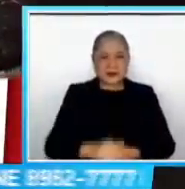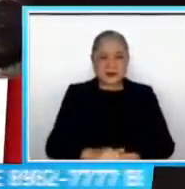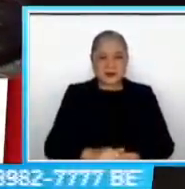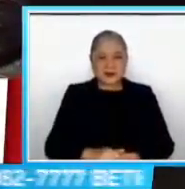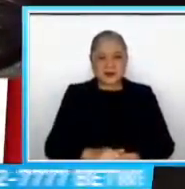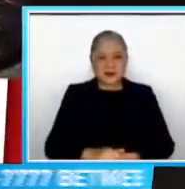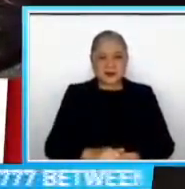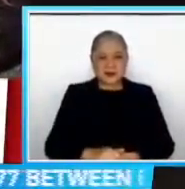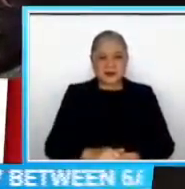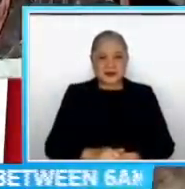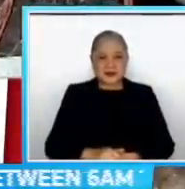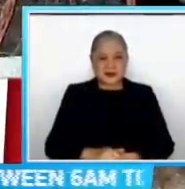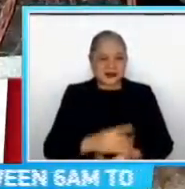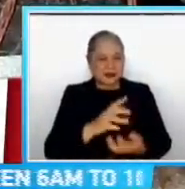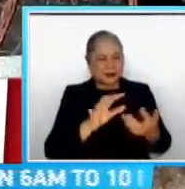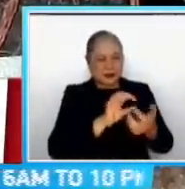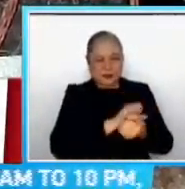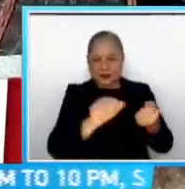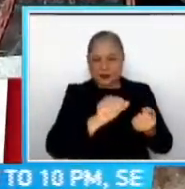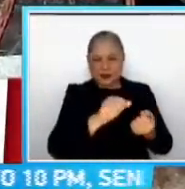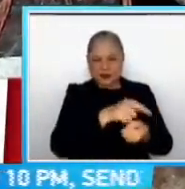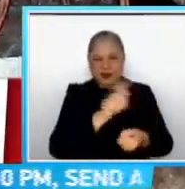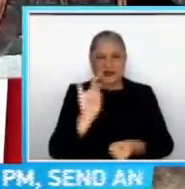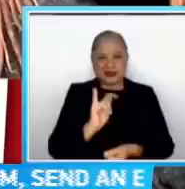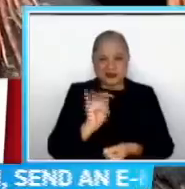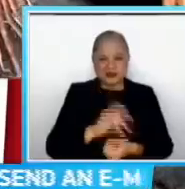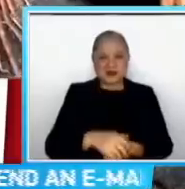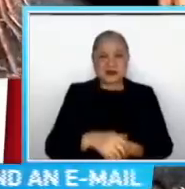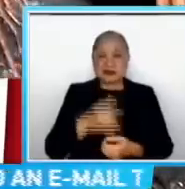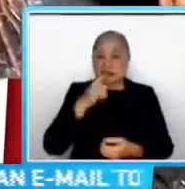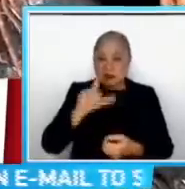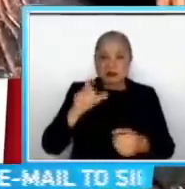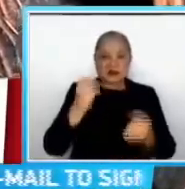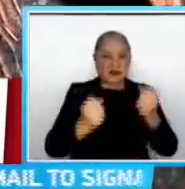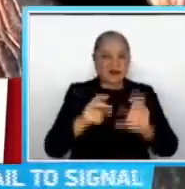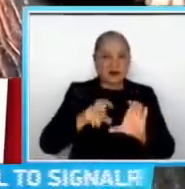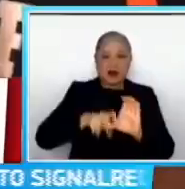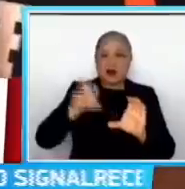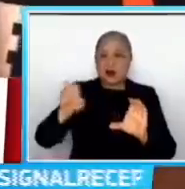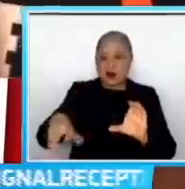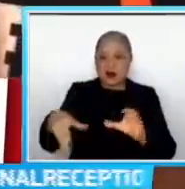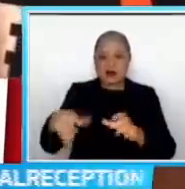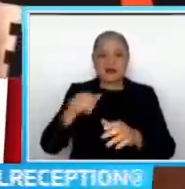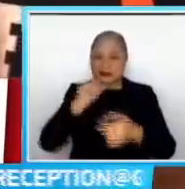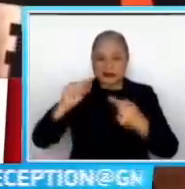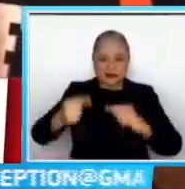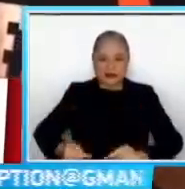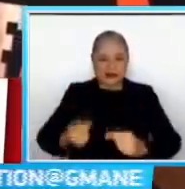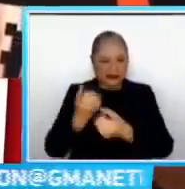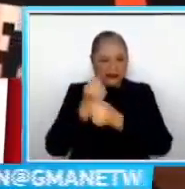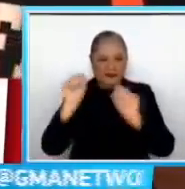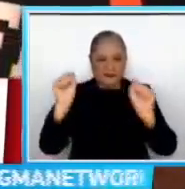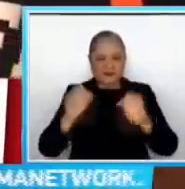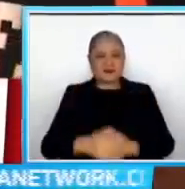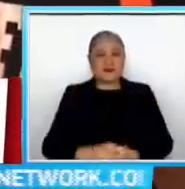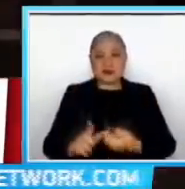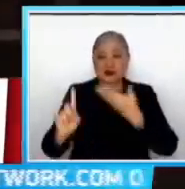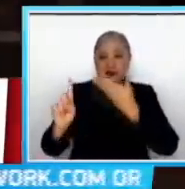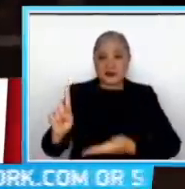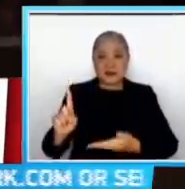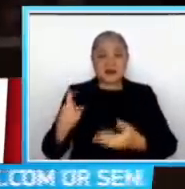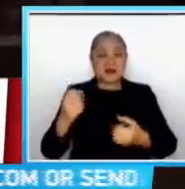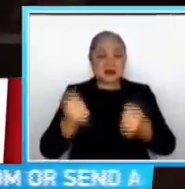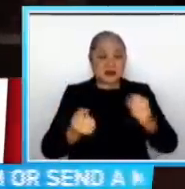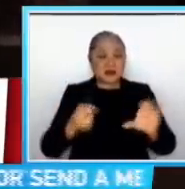Sunog na sunog ang taxi Buti na lang nakalabas agad ang driver nito Na hindi naman nasugatan Kwento ni Carlos sakay siya ng isang kotse